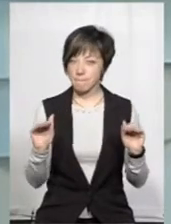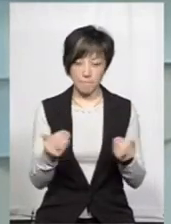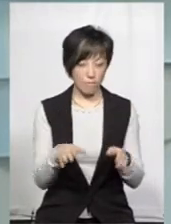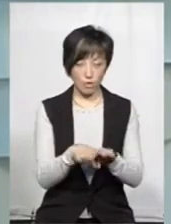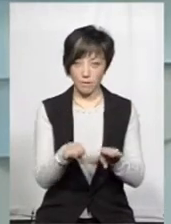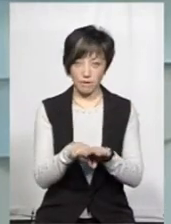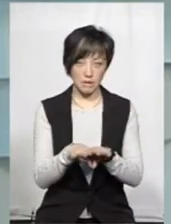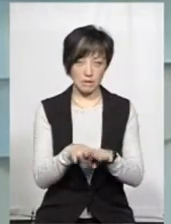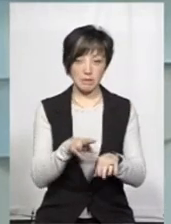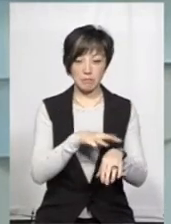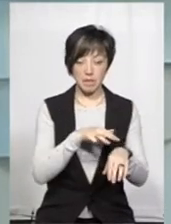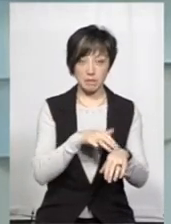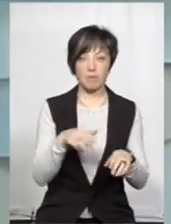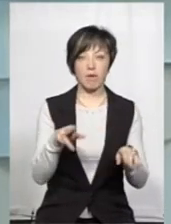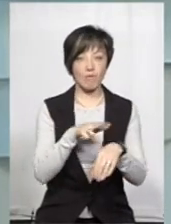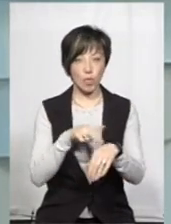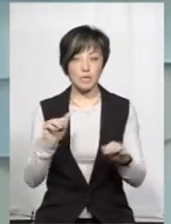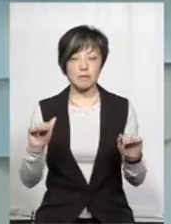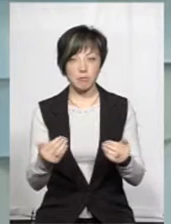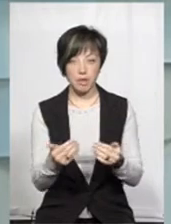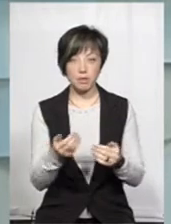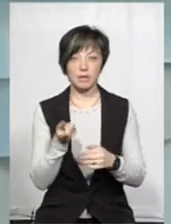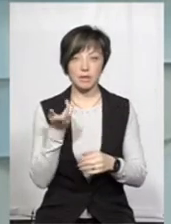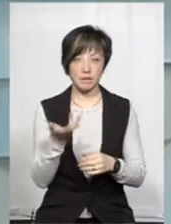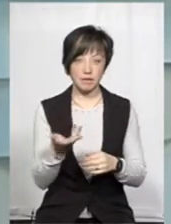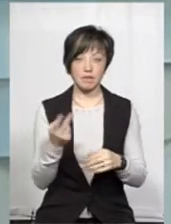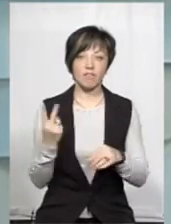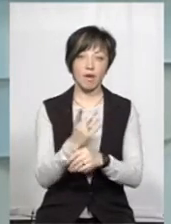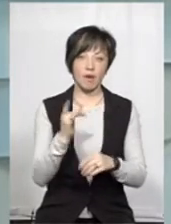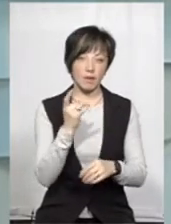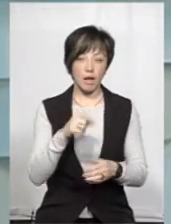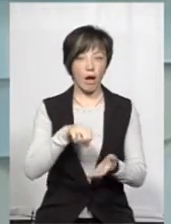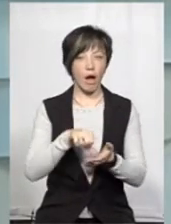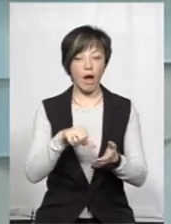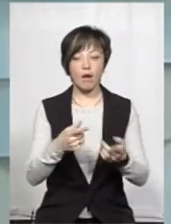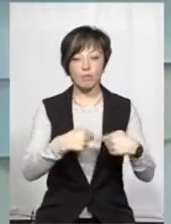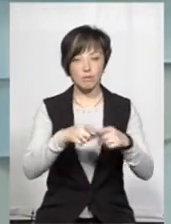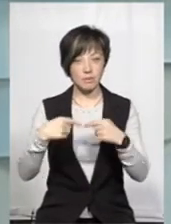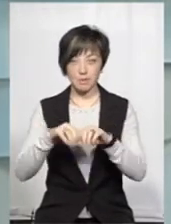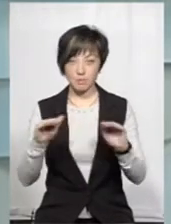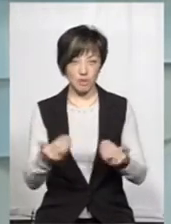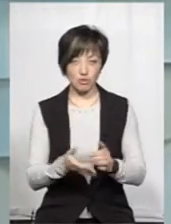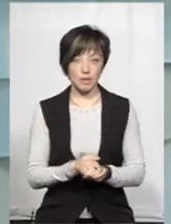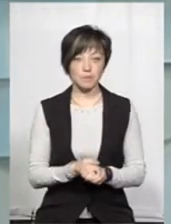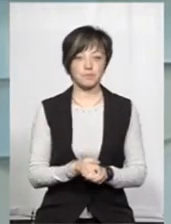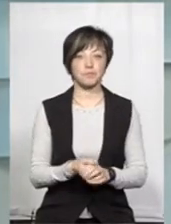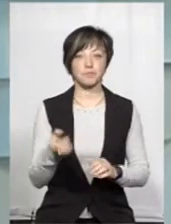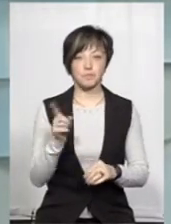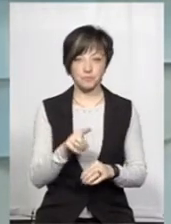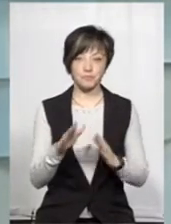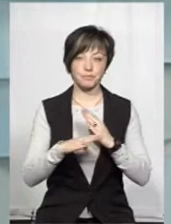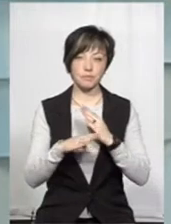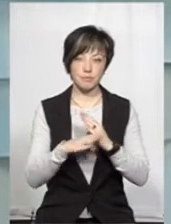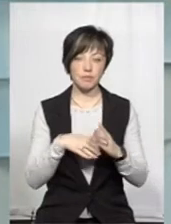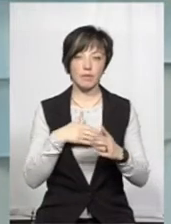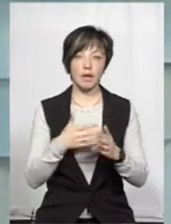брати порівнянні з міліцією, то правоохоронців зменшилося кількість вдвічі, а дільниць кількість не зменшилася. Тому нам будуть